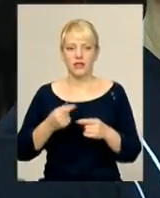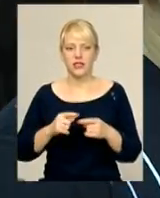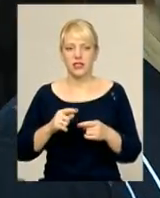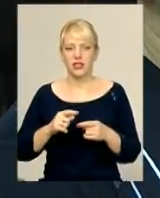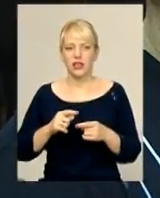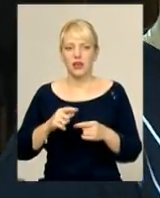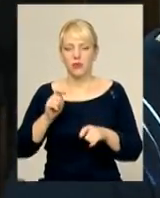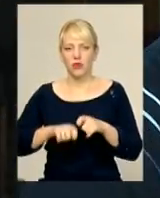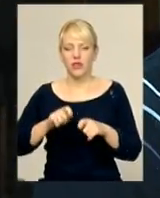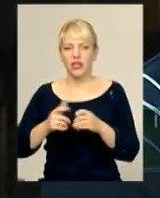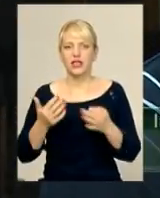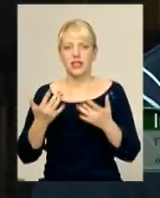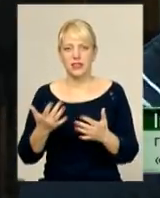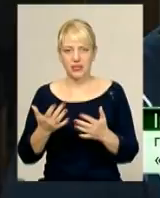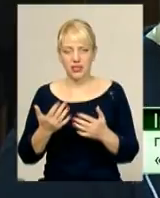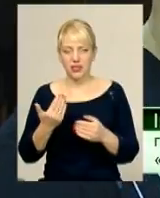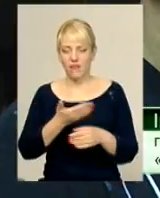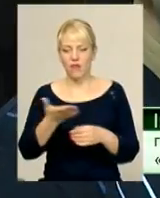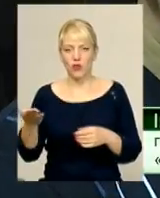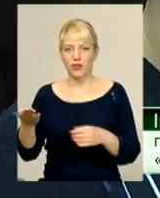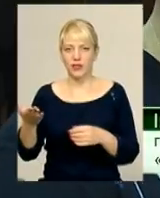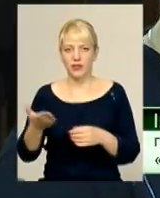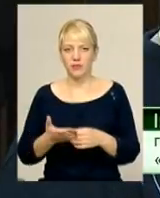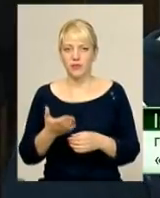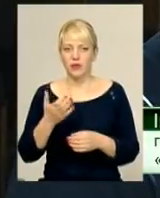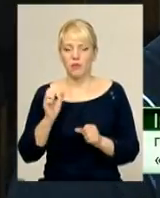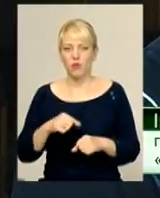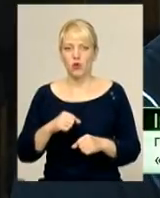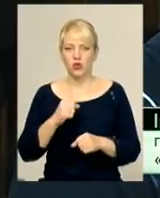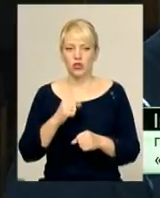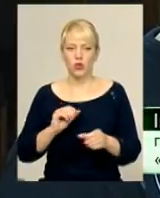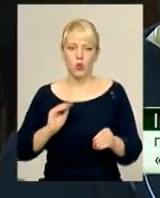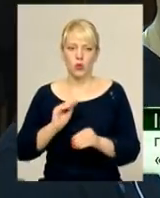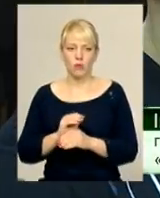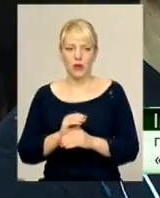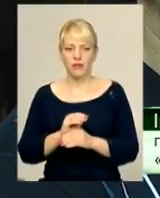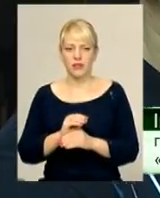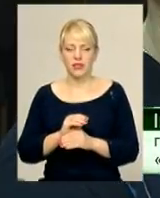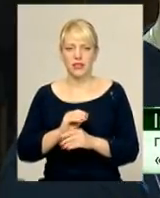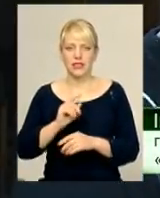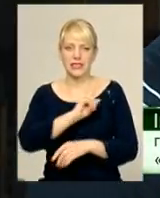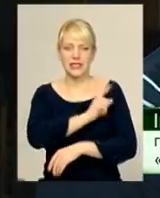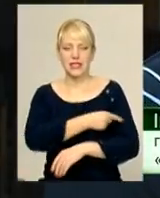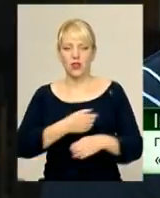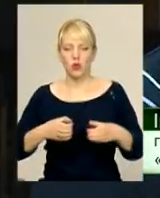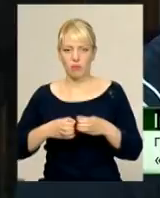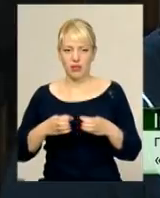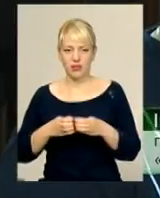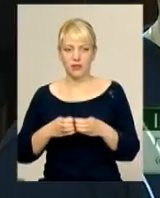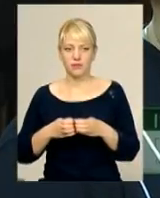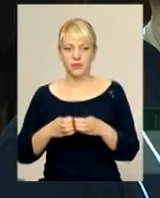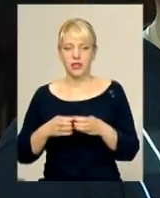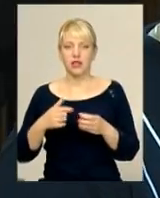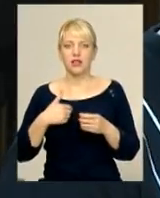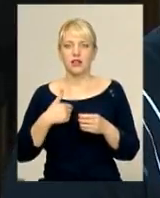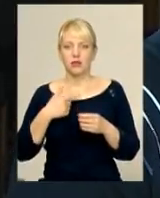перевіряли, наскільки вони можуть функціонально додати сили команді. В принципі, так, я вам